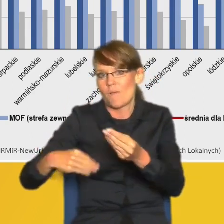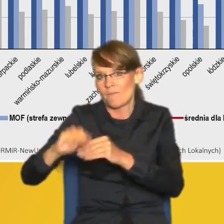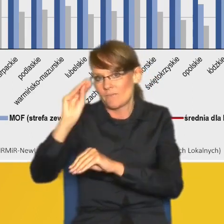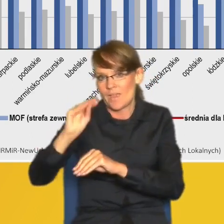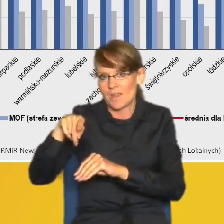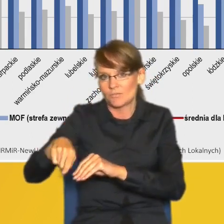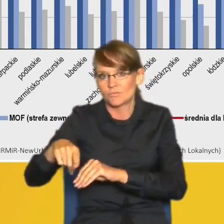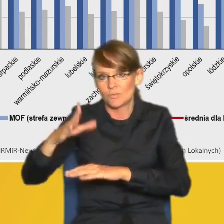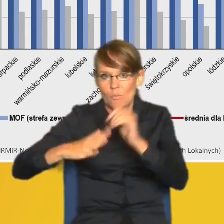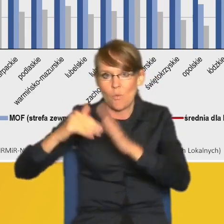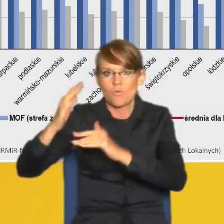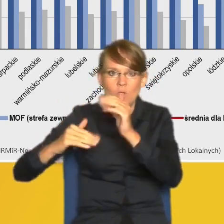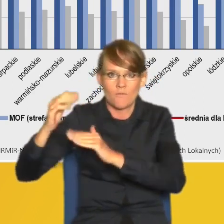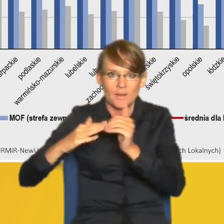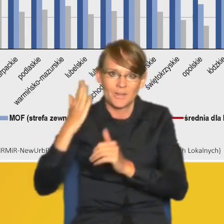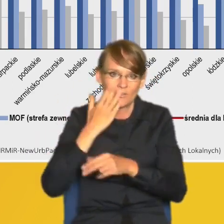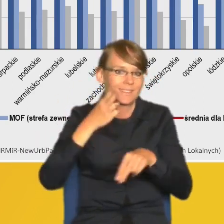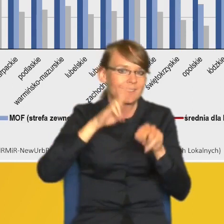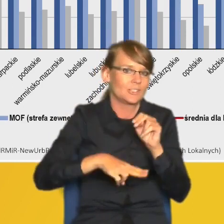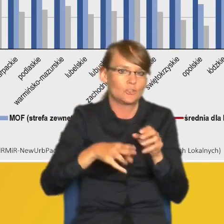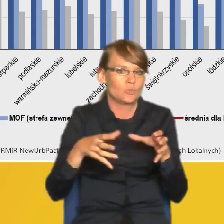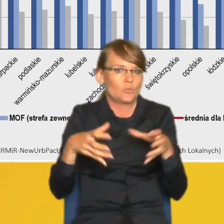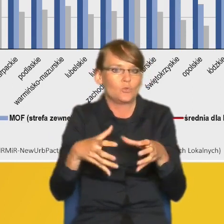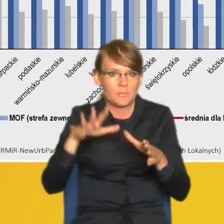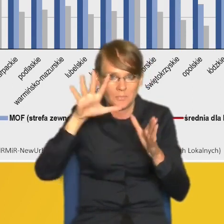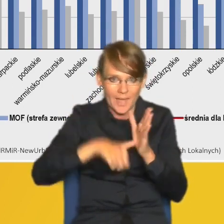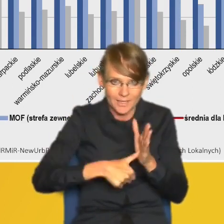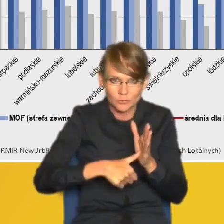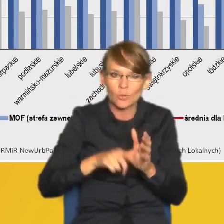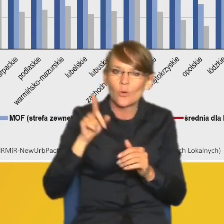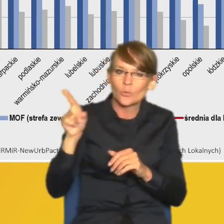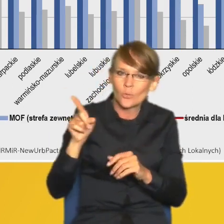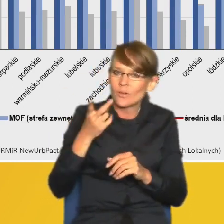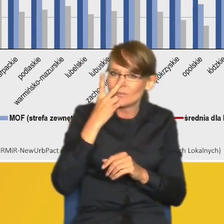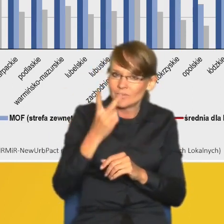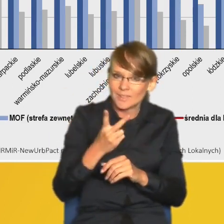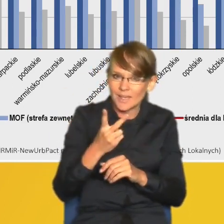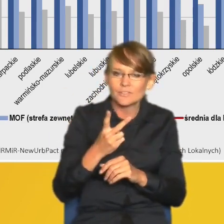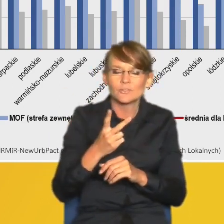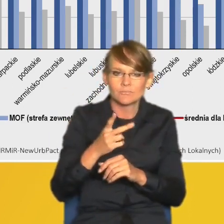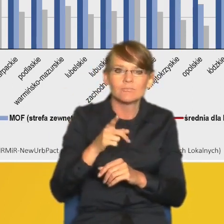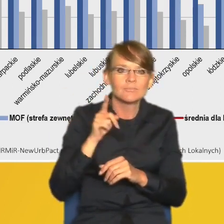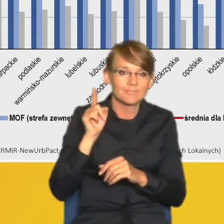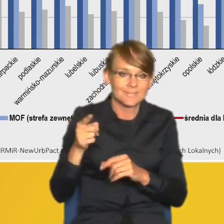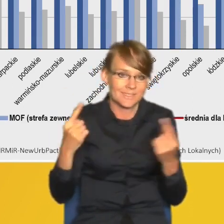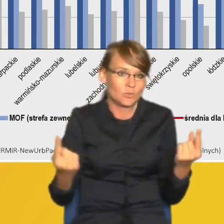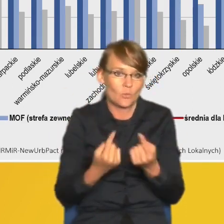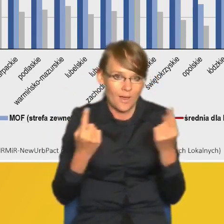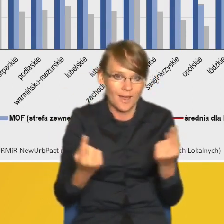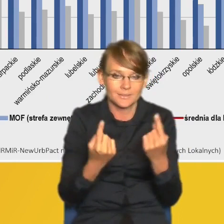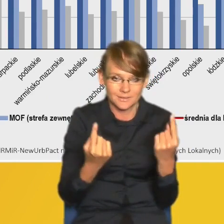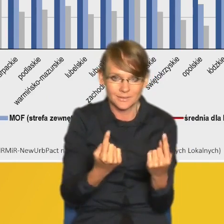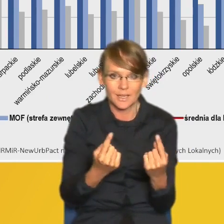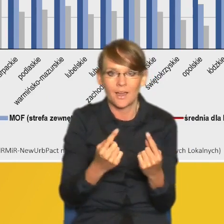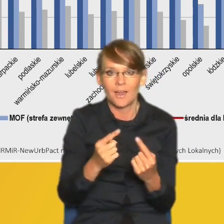chodzi o rozwój budownictwa mieszkaniowego, na tym wykresie możemy odczytać, że chociażby z taką sytuacją mamy do